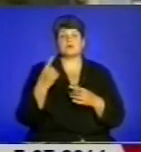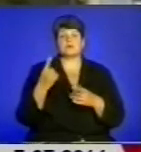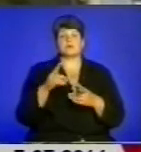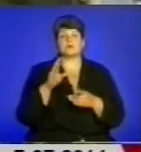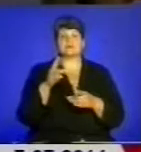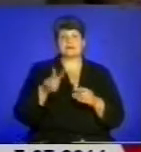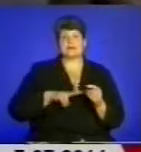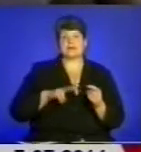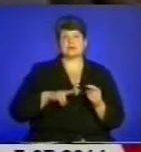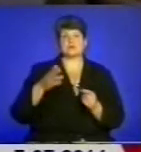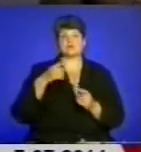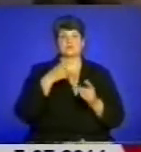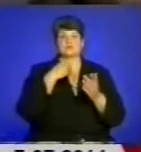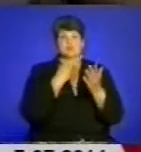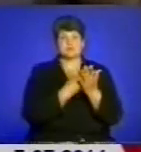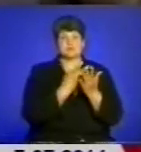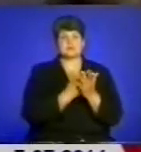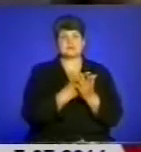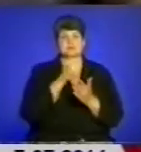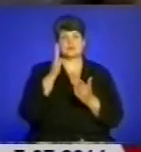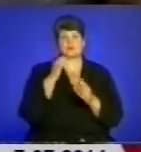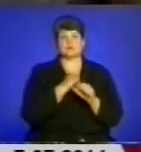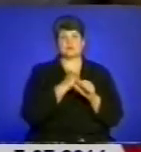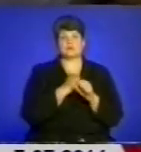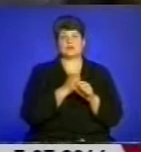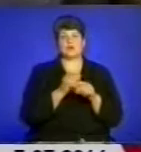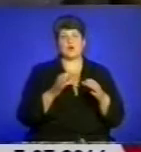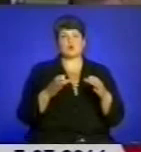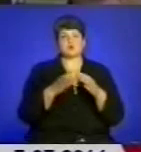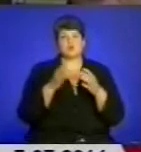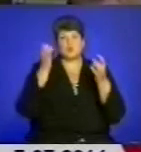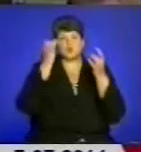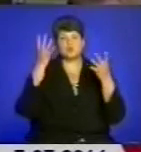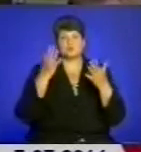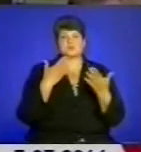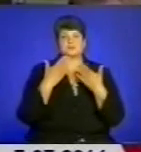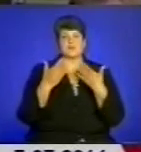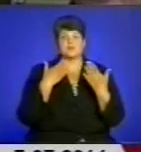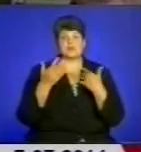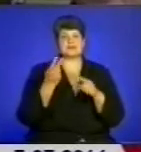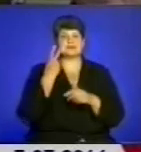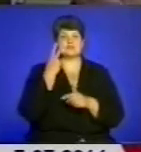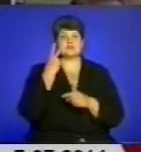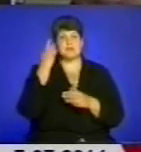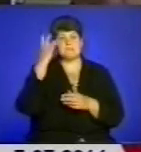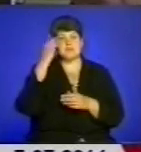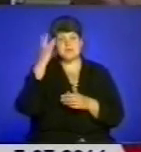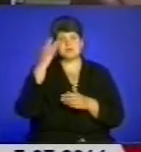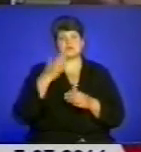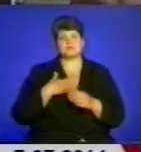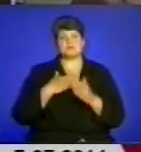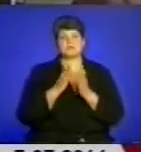поставила за мету зробити тут осереду культурного спілкування. Я завжди мріяла, щоб наша бібліотека стала осередком